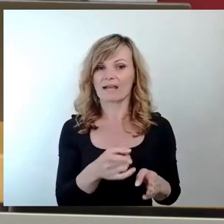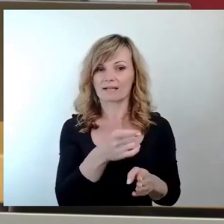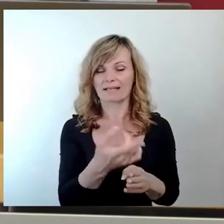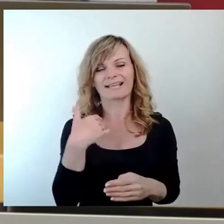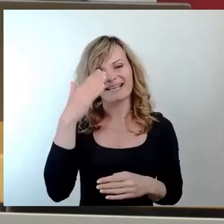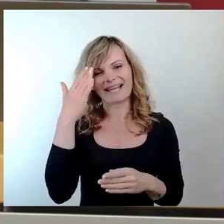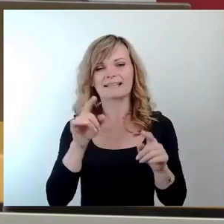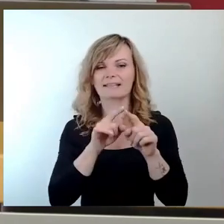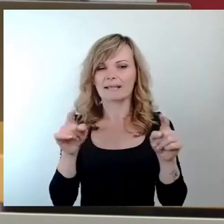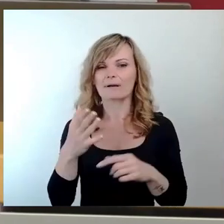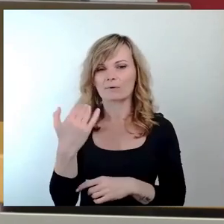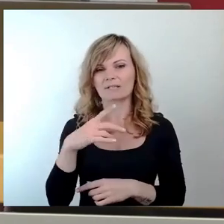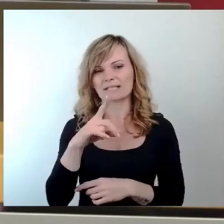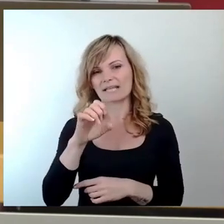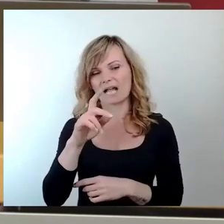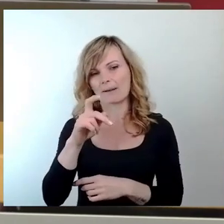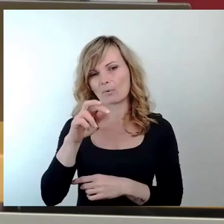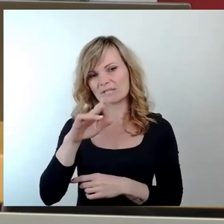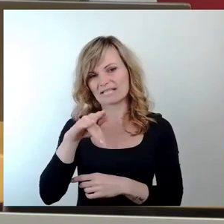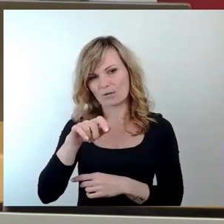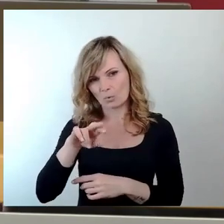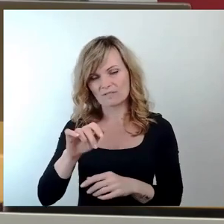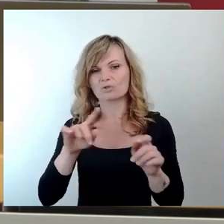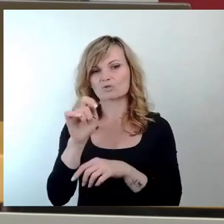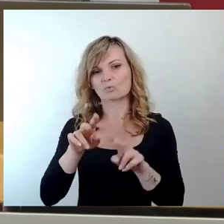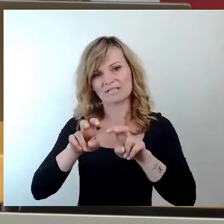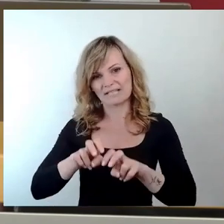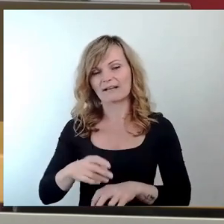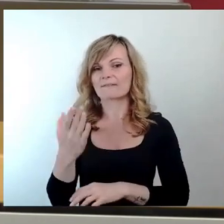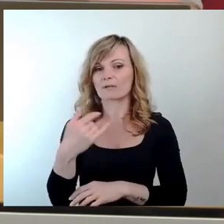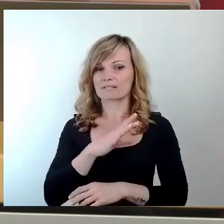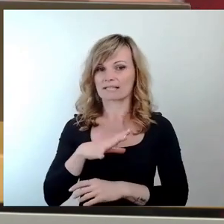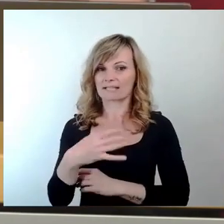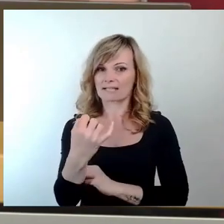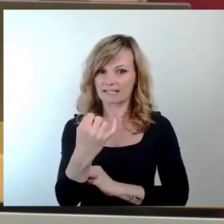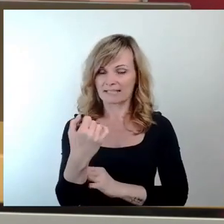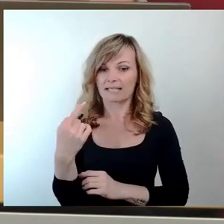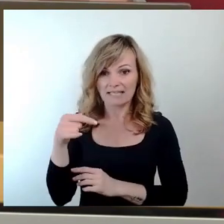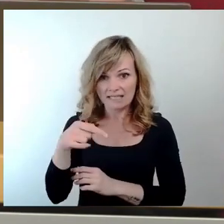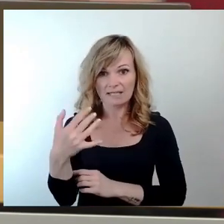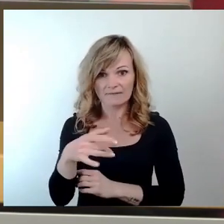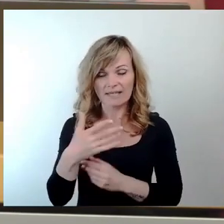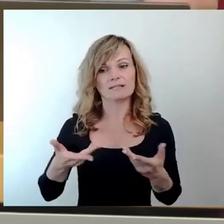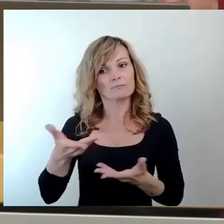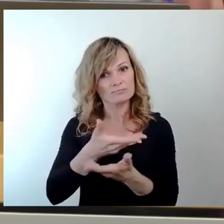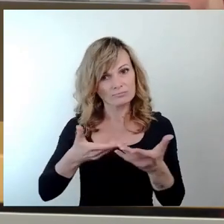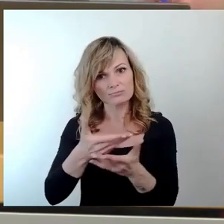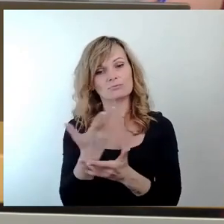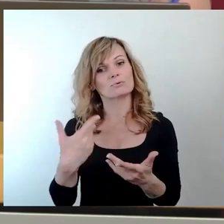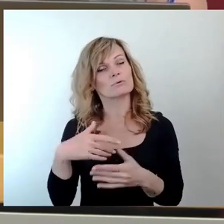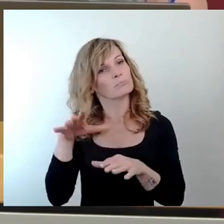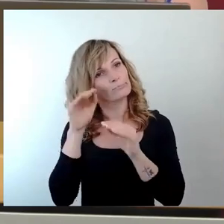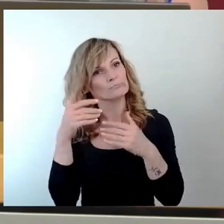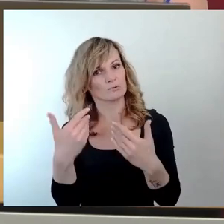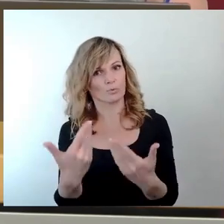Dekarbonisierungsstudie der Sachsenenergie, die Sie ja hier diskutiert und zur Kenntnis genommen haben. Dazu gehört, und